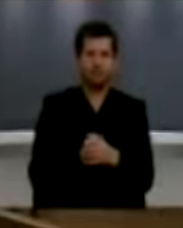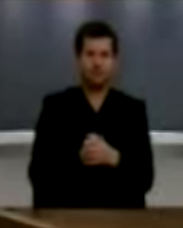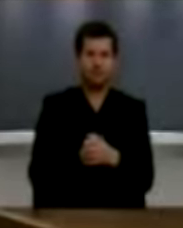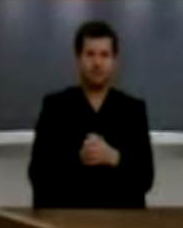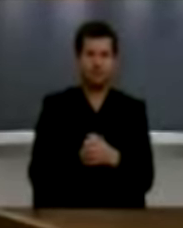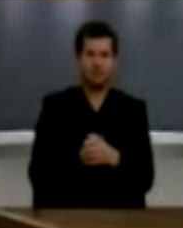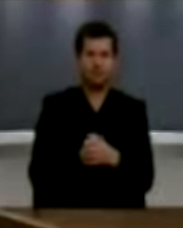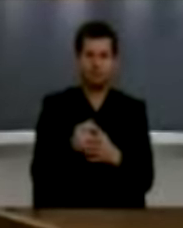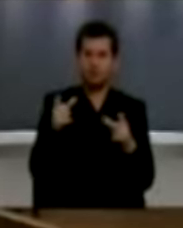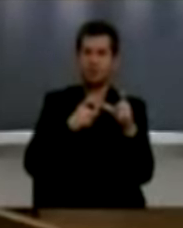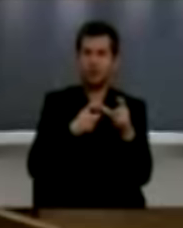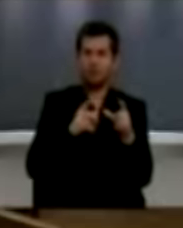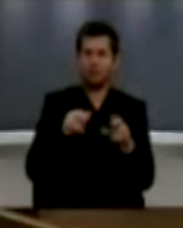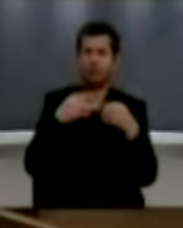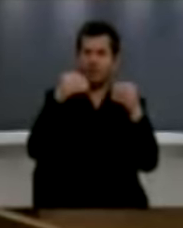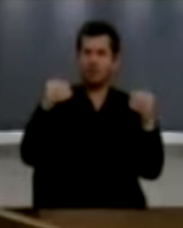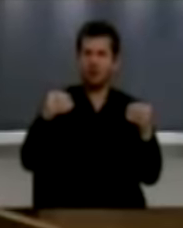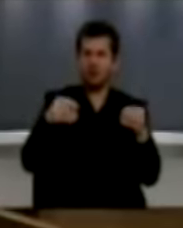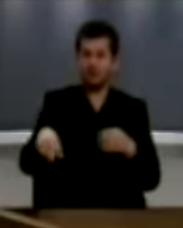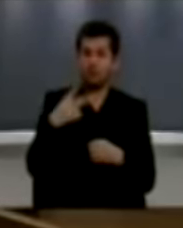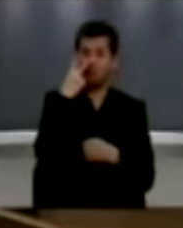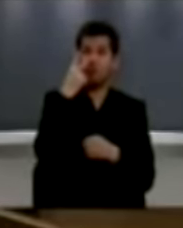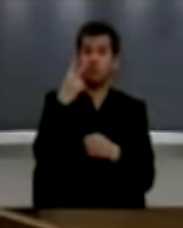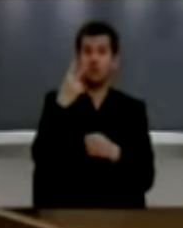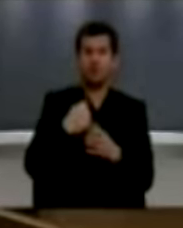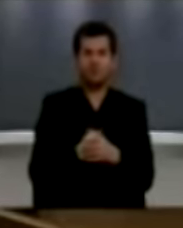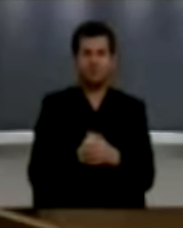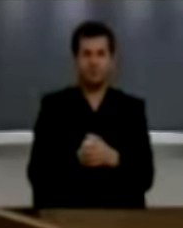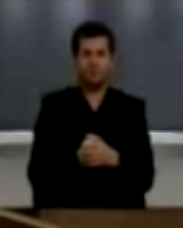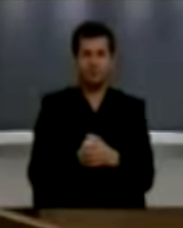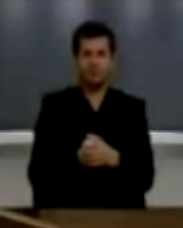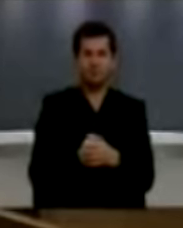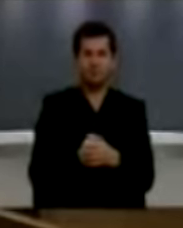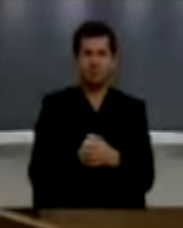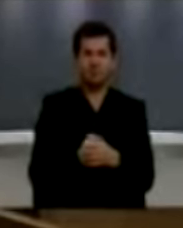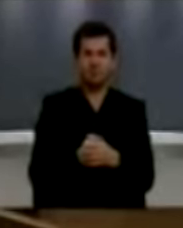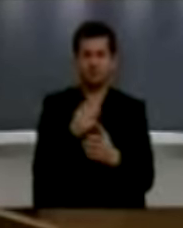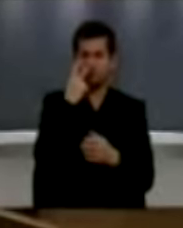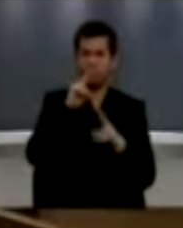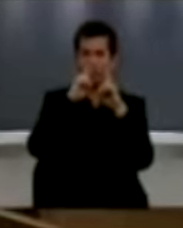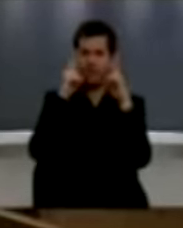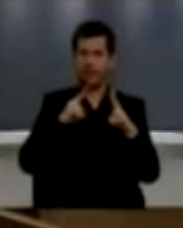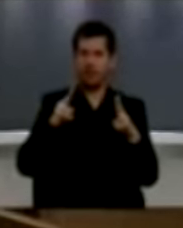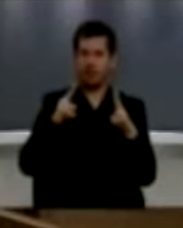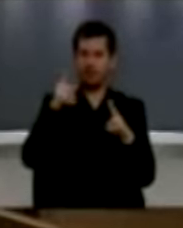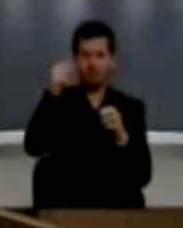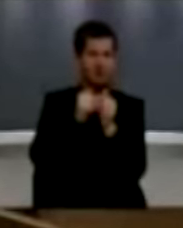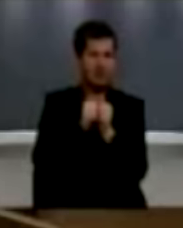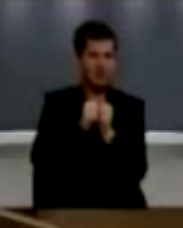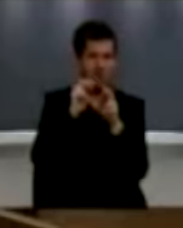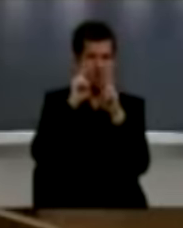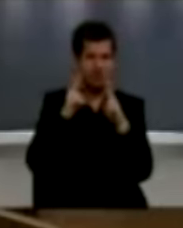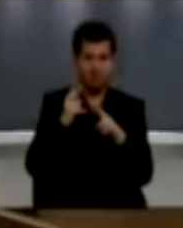të Srebrenicat, ju them diqka. Ju përëshifni që iniciativa e bashkësis në dërkomtara apo pjesës